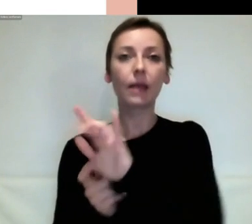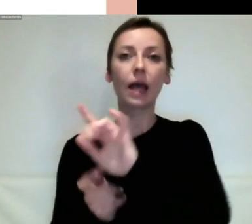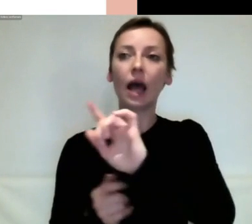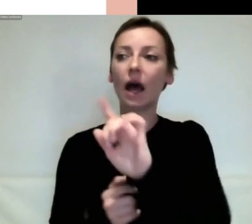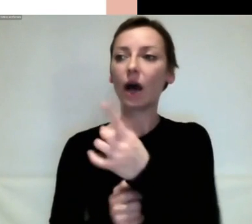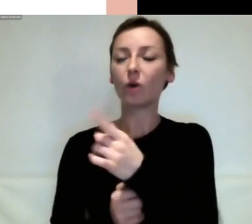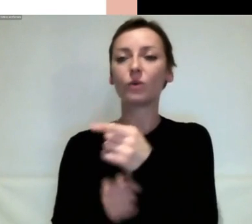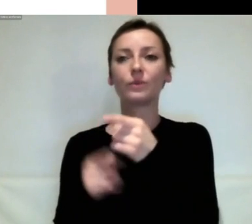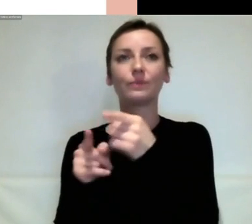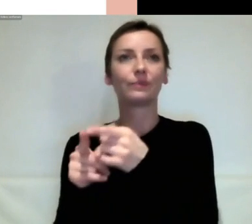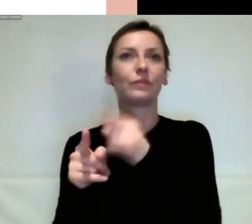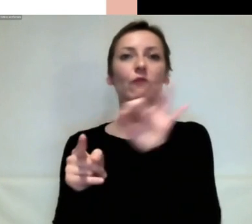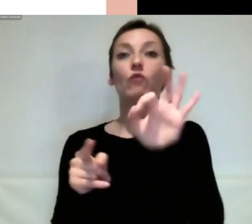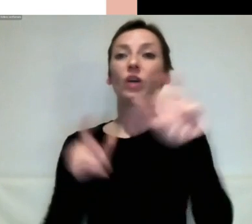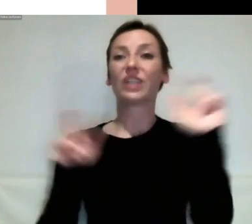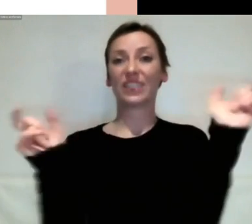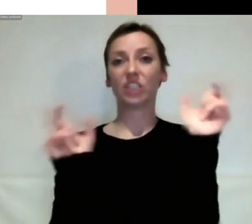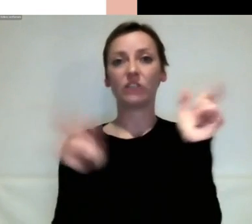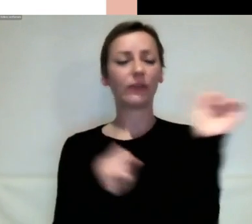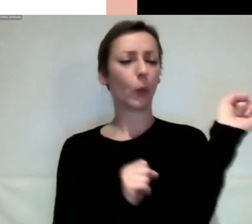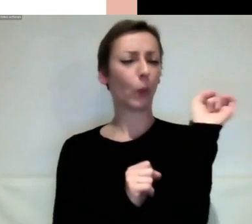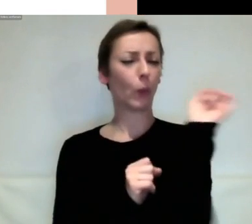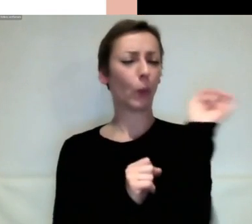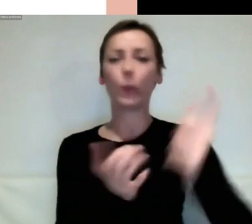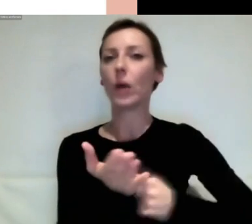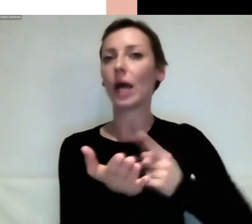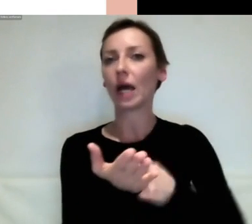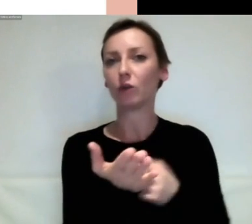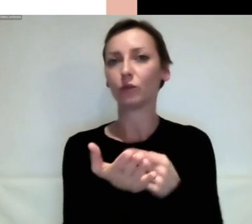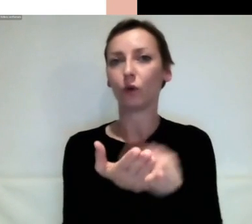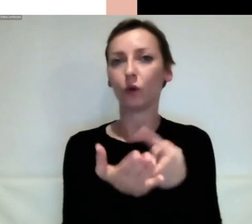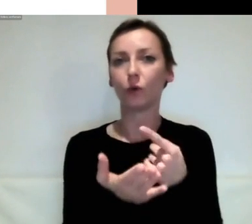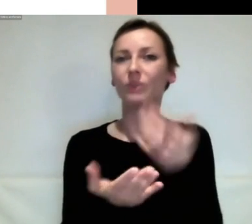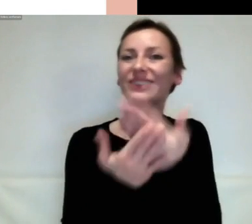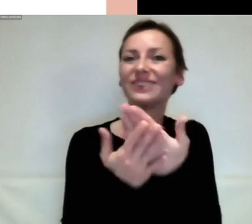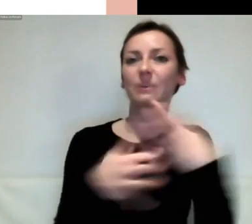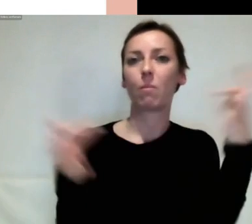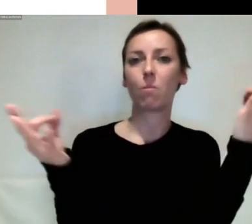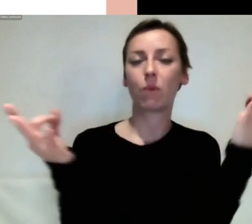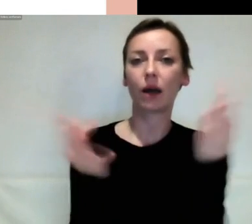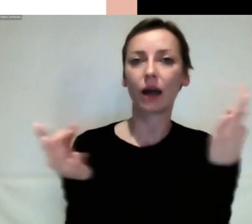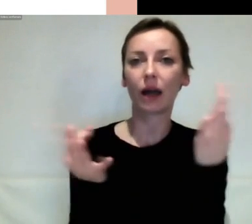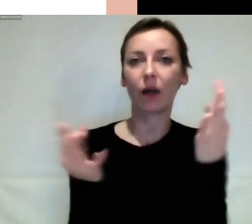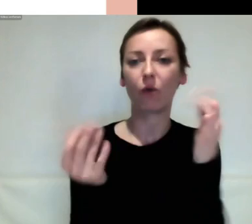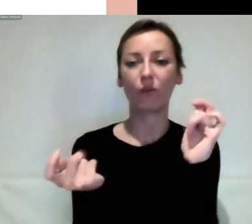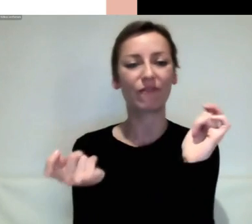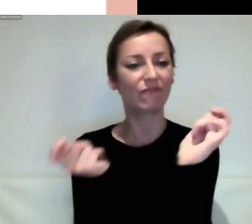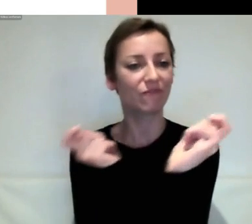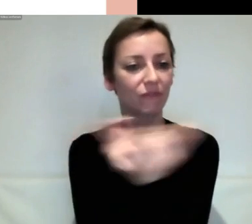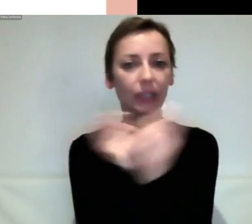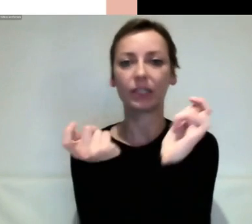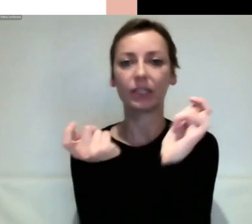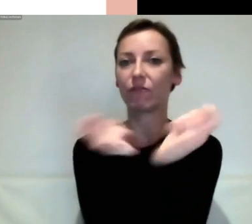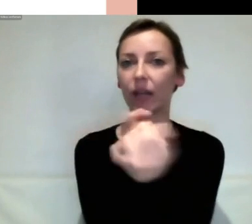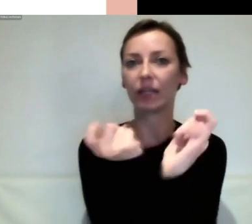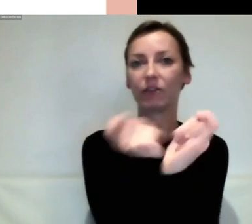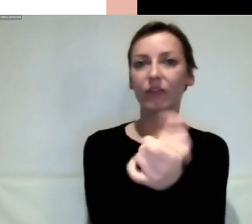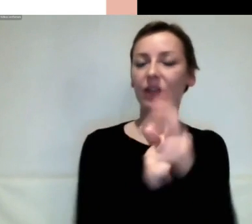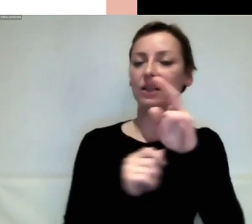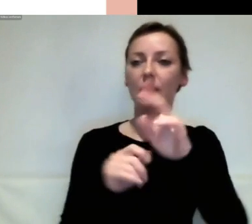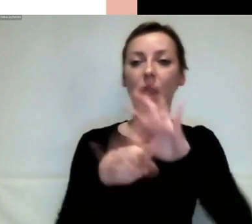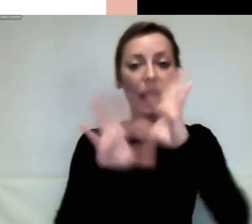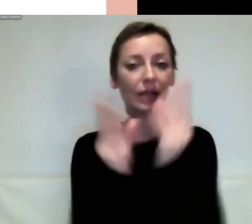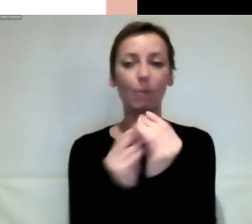gesellschaftliche Herausforderung ist. Und wir brauchen einen grundlegenden Wandel in etlichen Bereichen unseres Lebens und unseres Wirtschaftens.